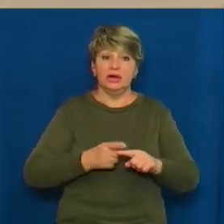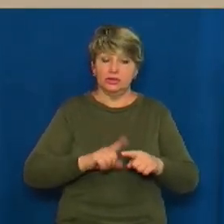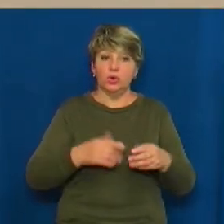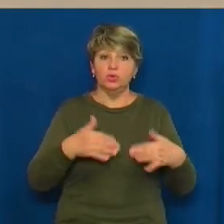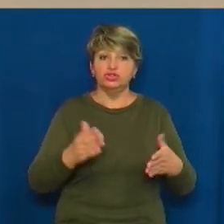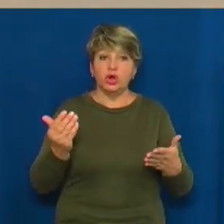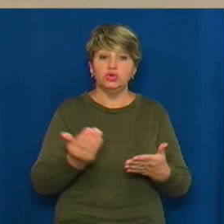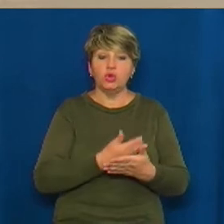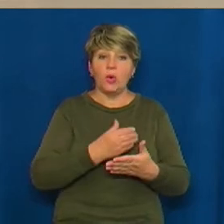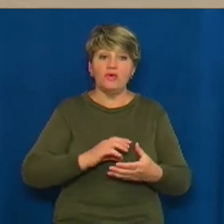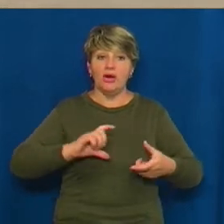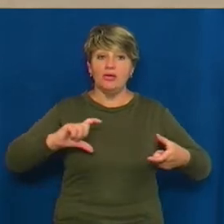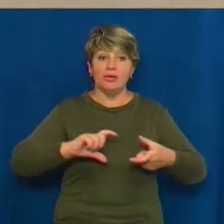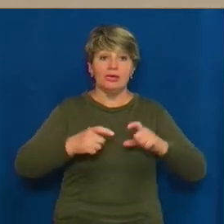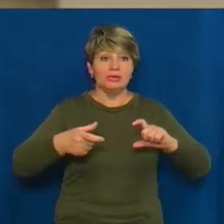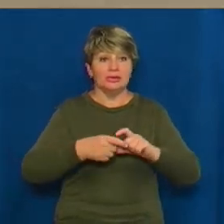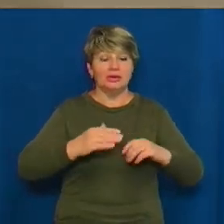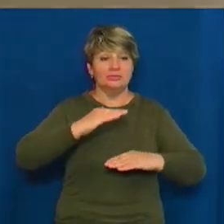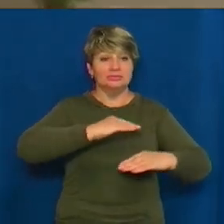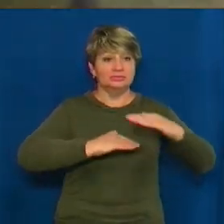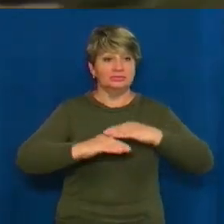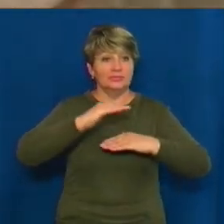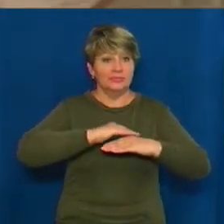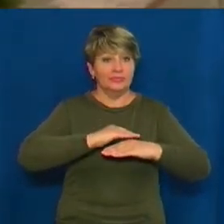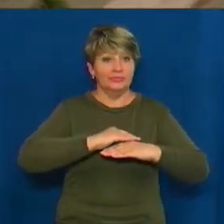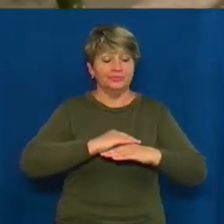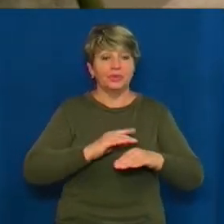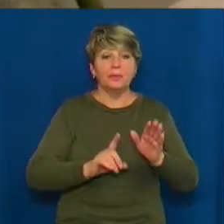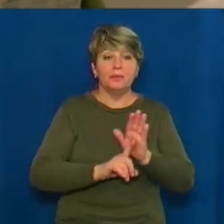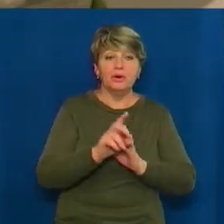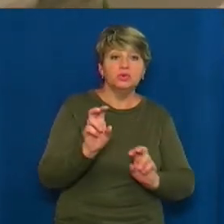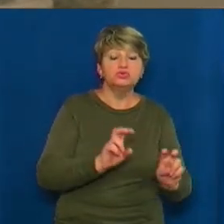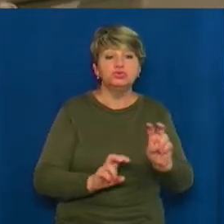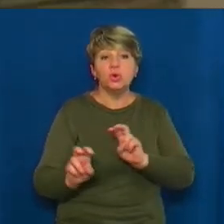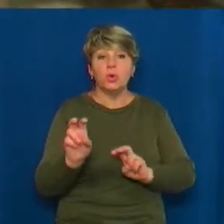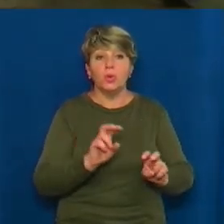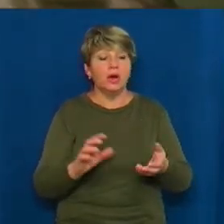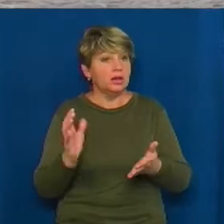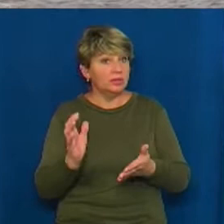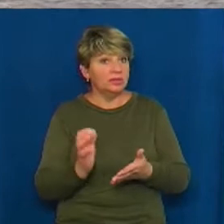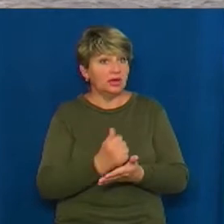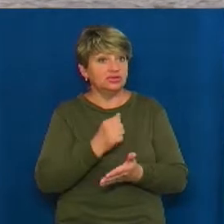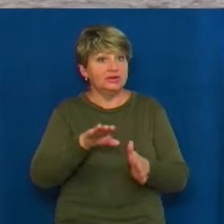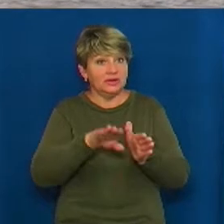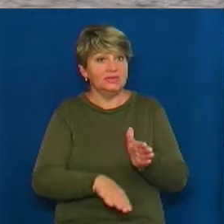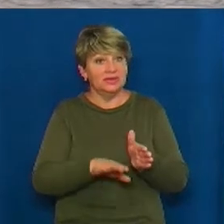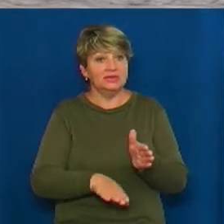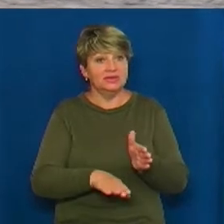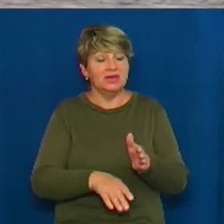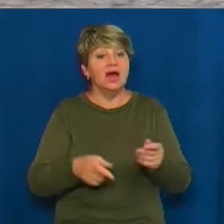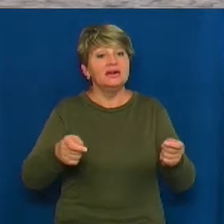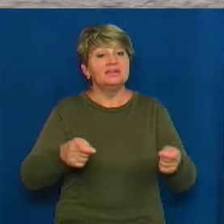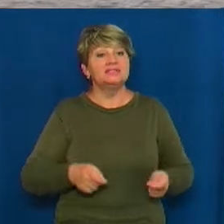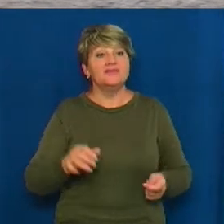охрести розчин, тут цемент. Пішли знизу шукати нижній край, знайшли нижній край. Завідувачка